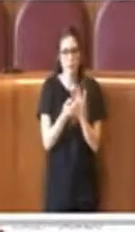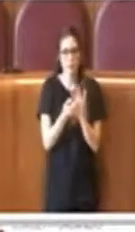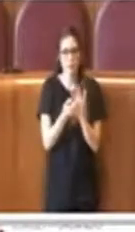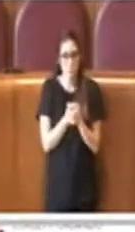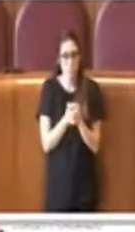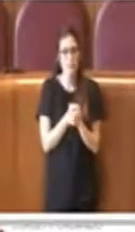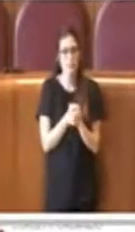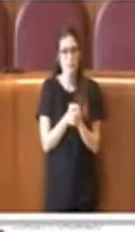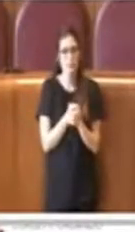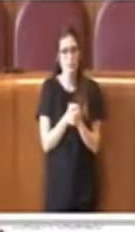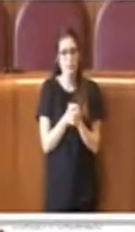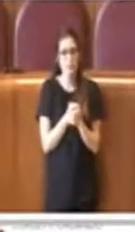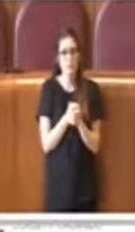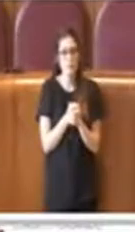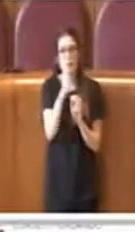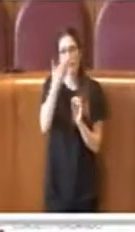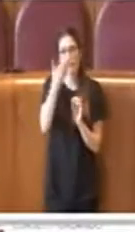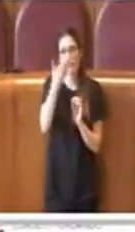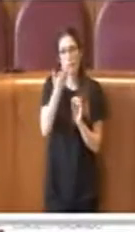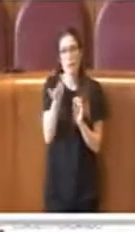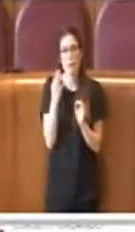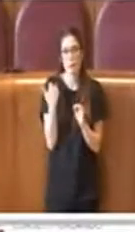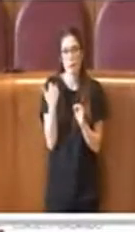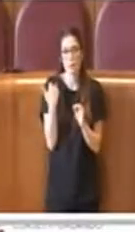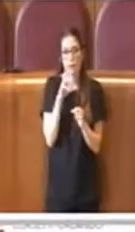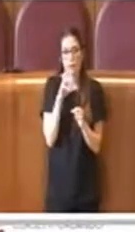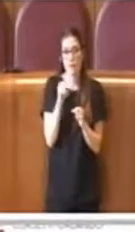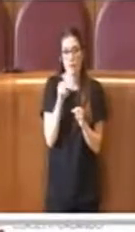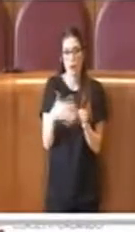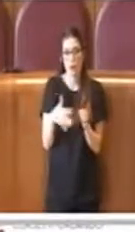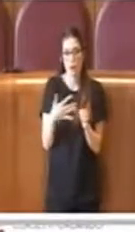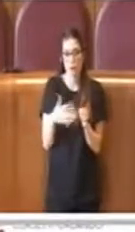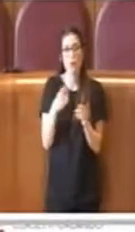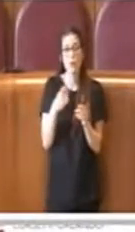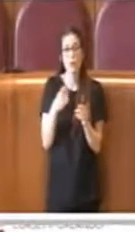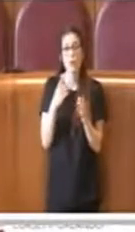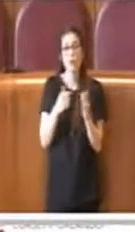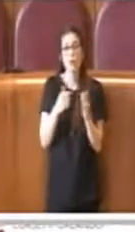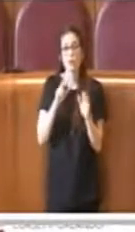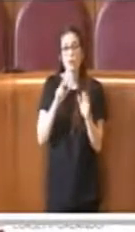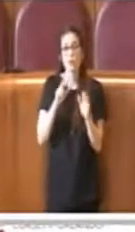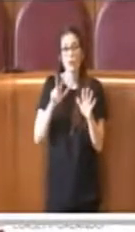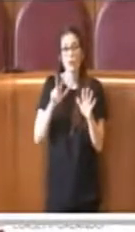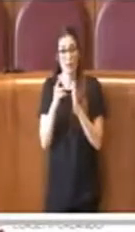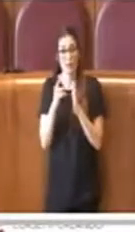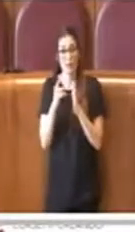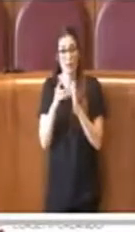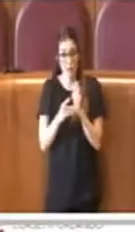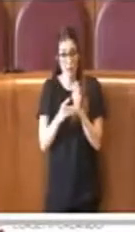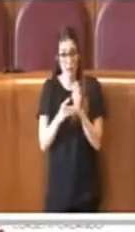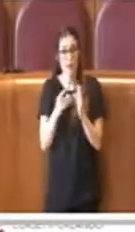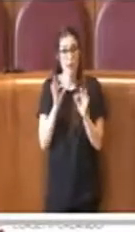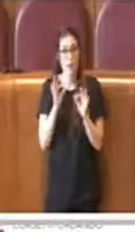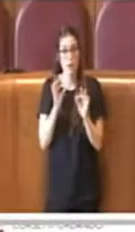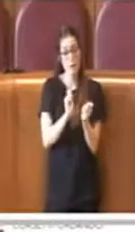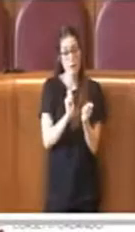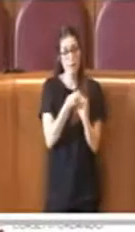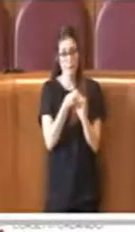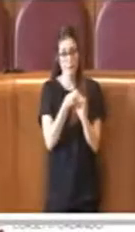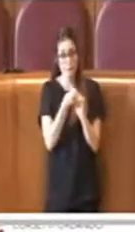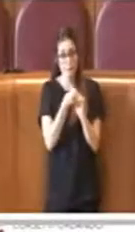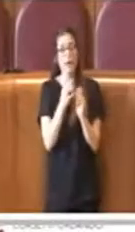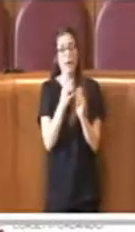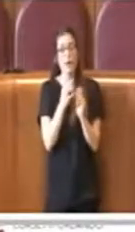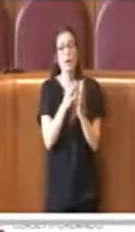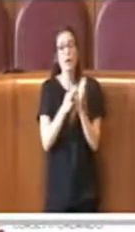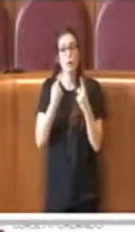superiore. Come sapete tutti, come accennavo prima, attraverso la delibera 183 è stata eseguita una modifica al regolamento del